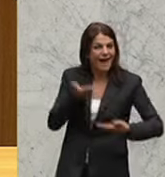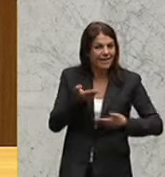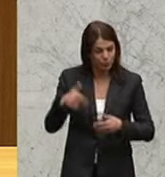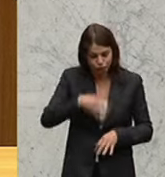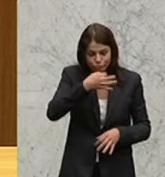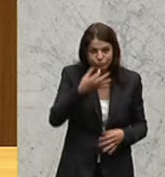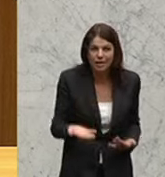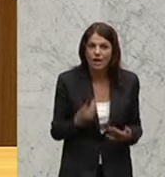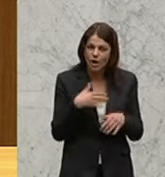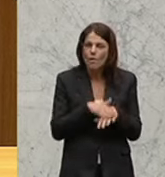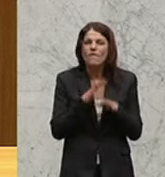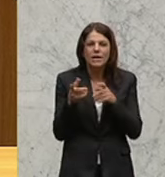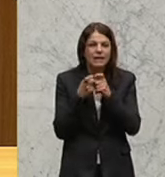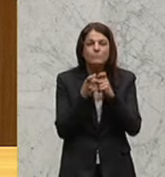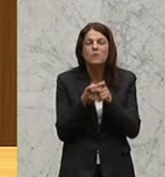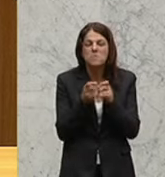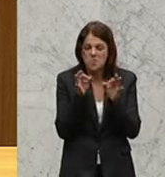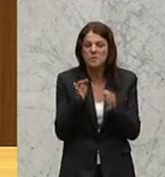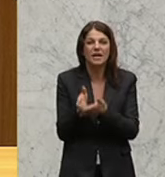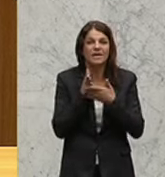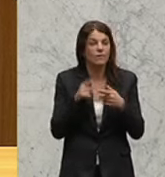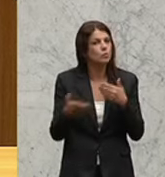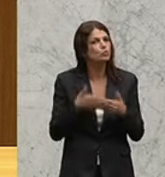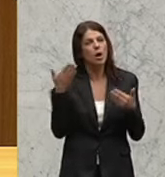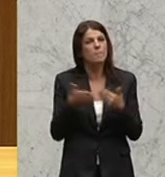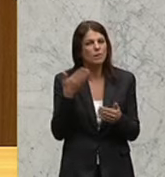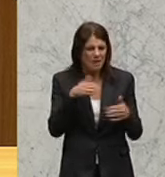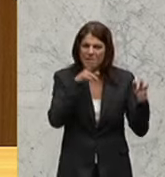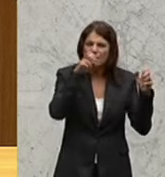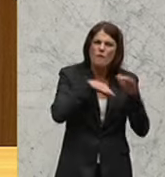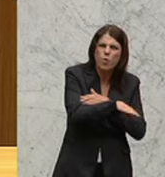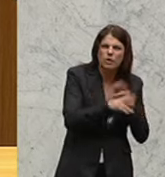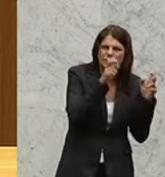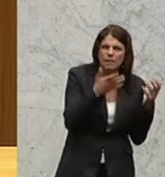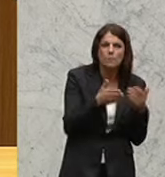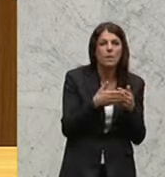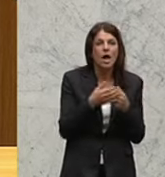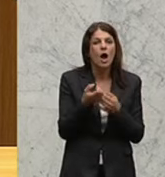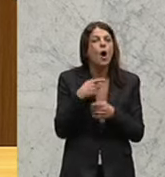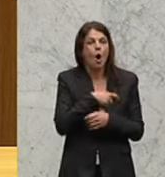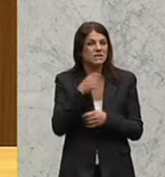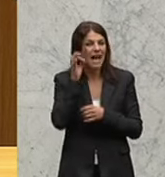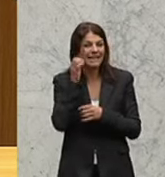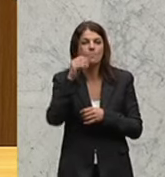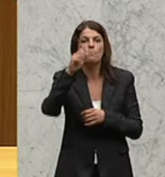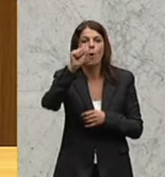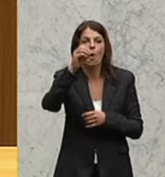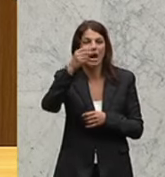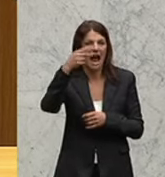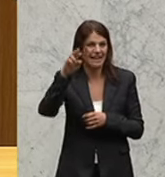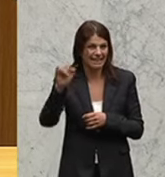ich glaube, dass es für viele Debatten sehr hilfreich wäre, wenn wir zum Beispiel zum Flüchtlingsthema einmal die Kommissarin Mogherini, die